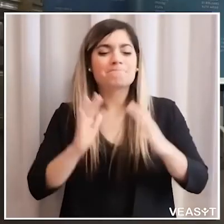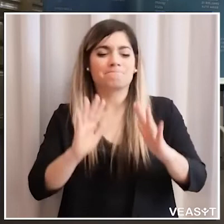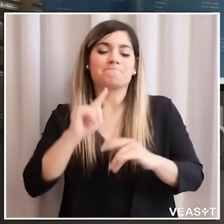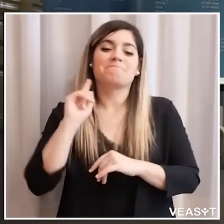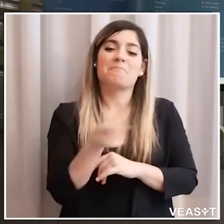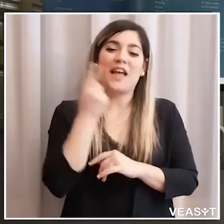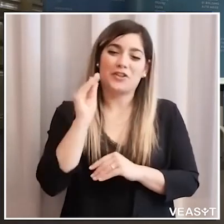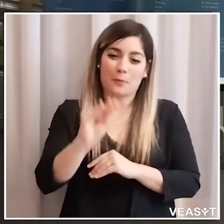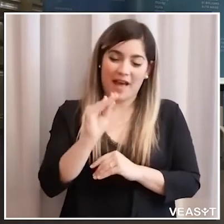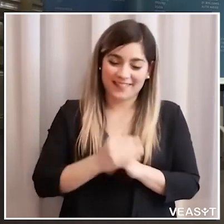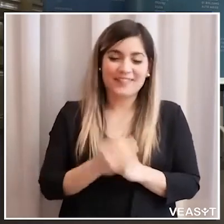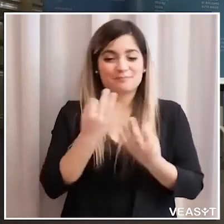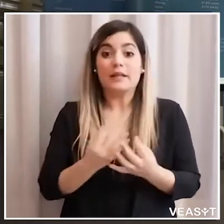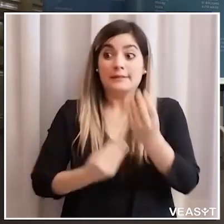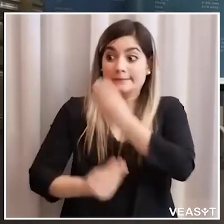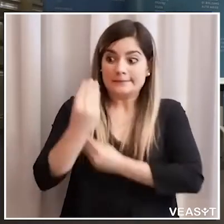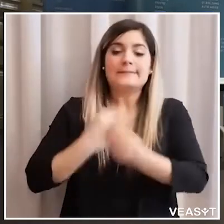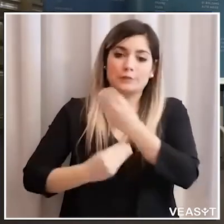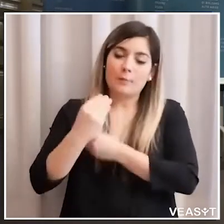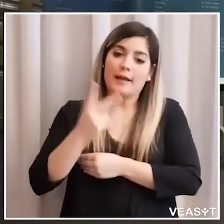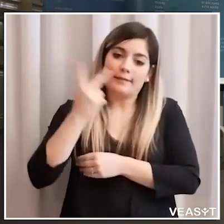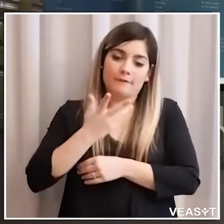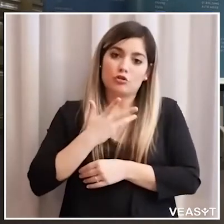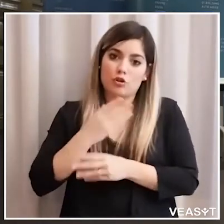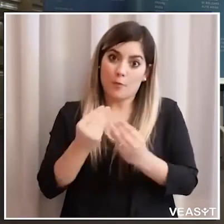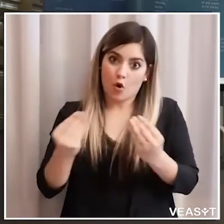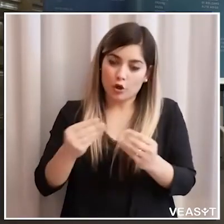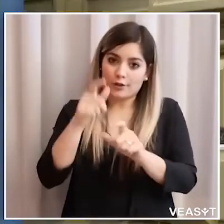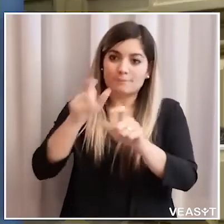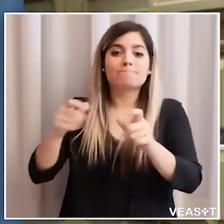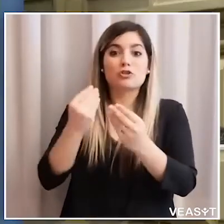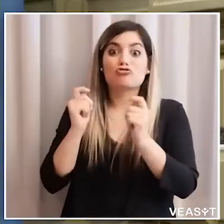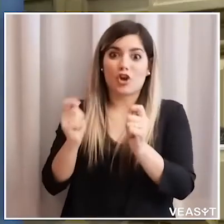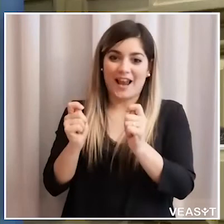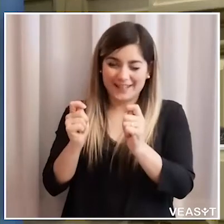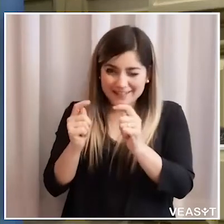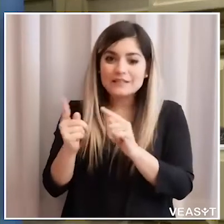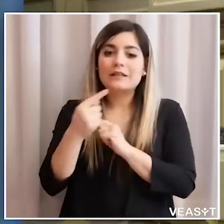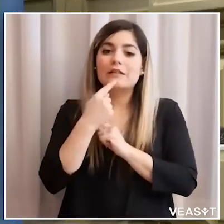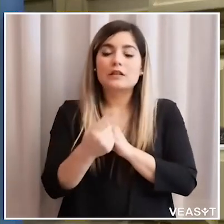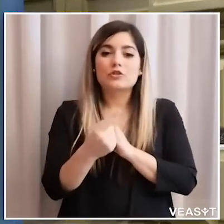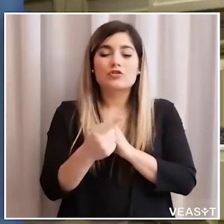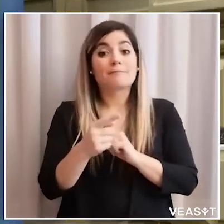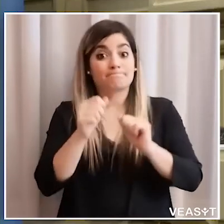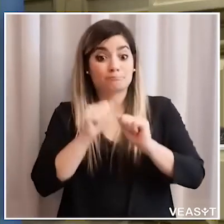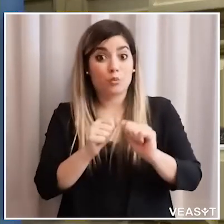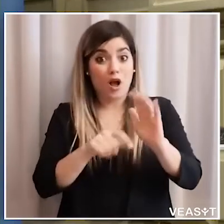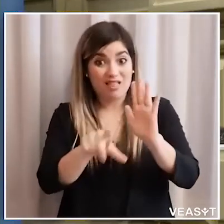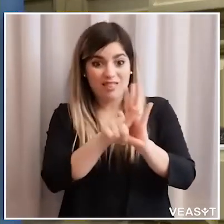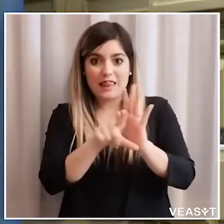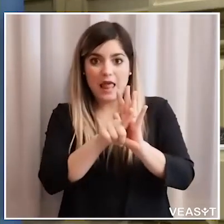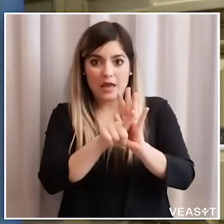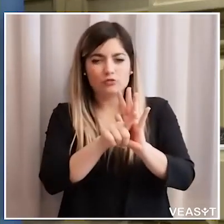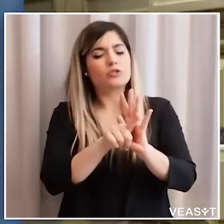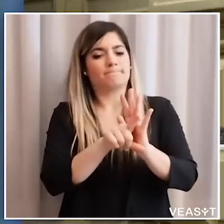allora le domande sì sono state poste varie domande da parte di giornalisti riguardo alla possibile impugnazione della legge